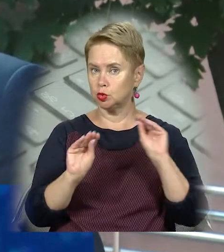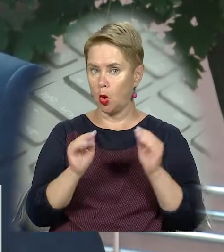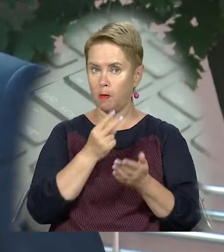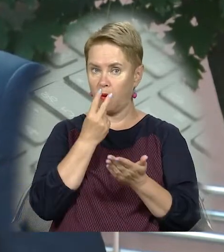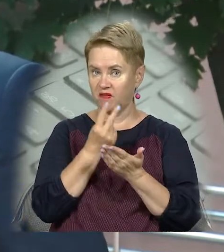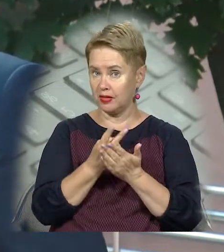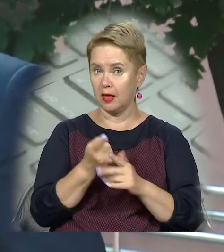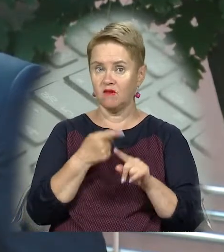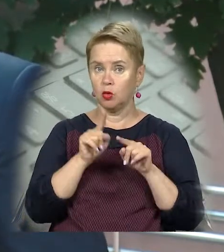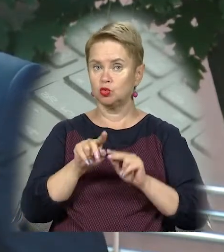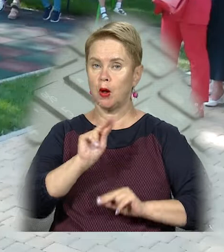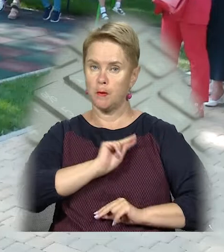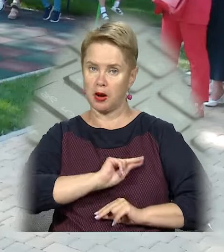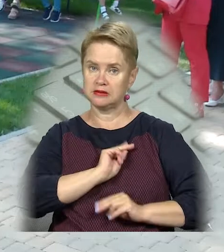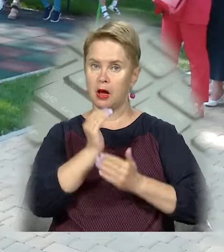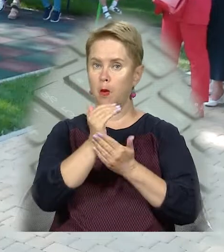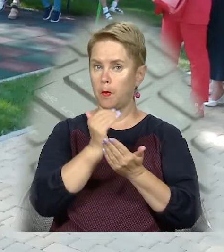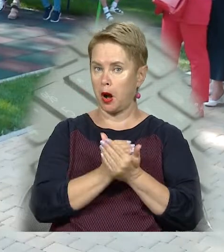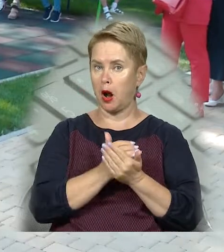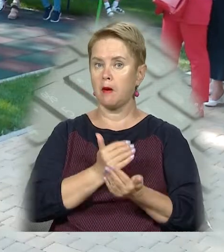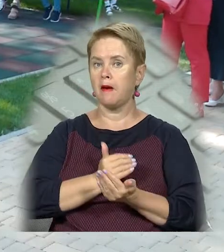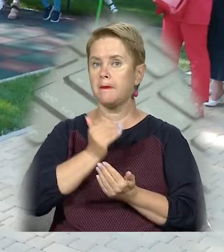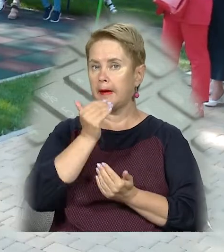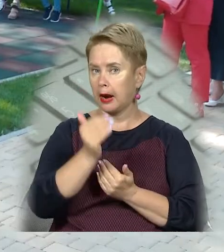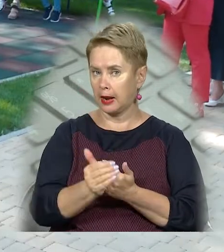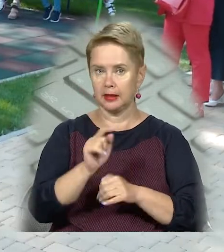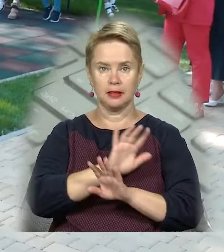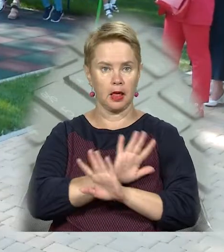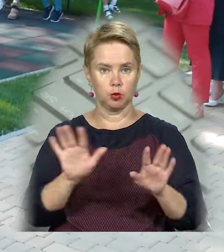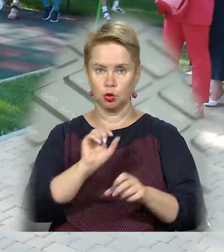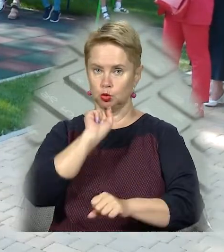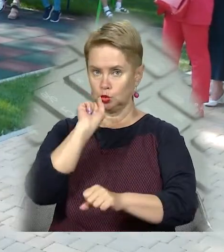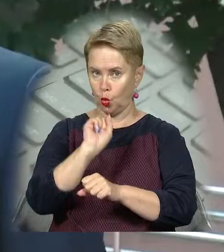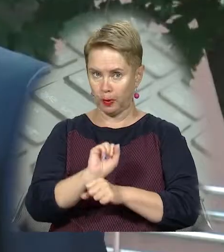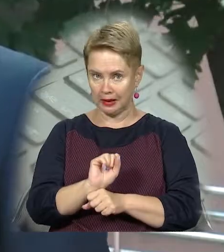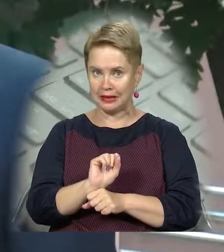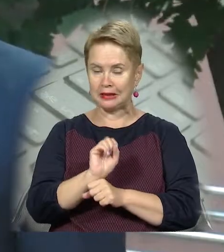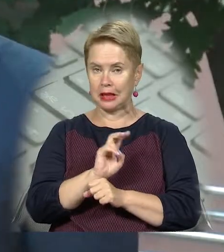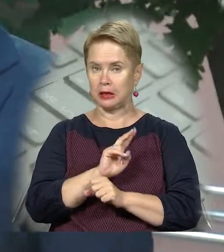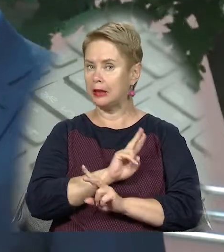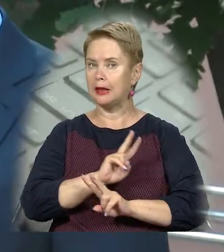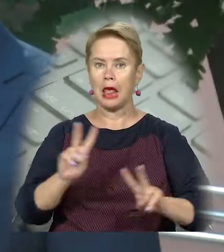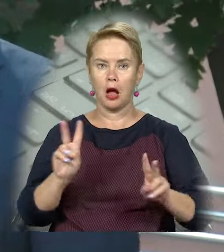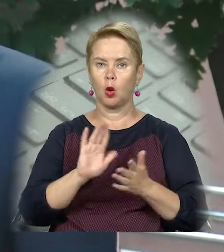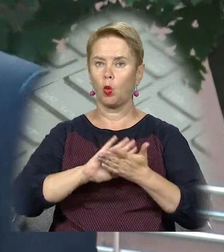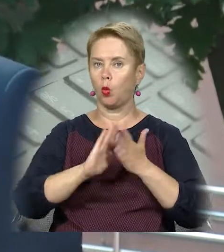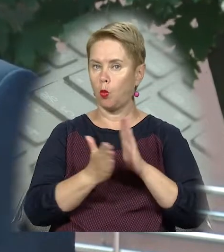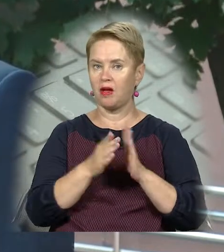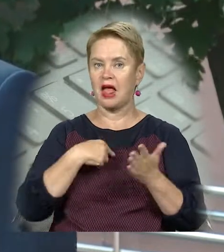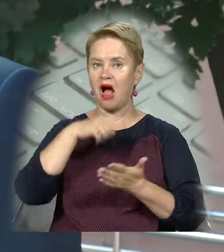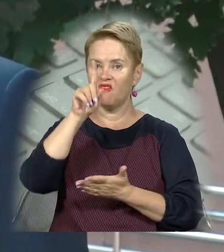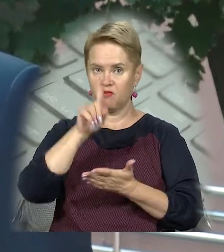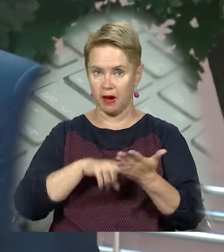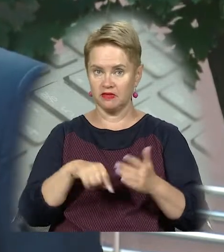відповідне. І вона вже працює. Програма рухається вперед. Вона не буде зупинена не при яких умовах. І я